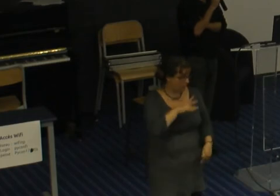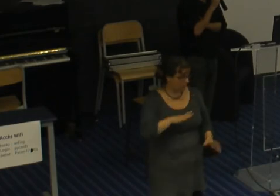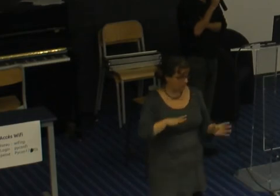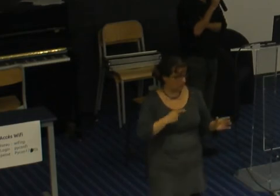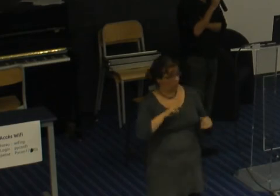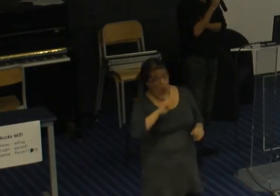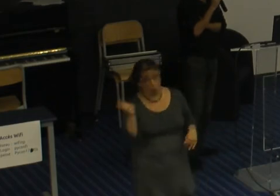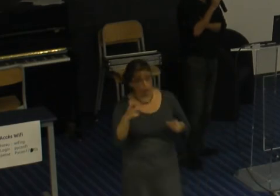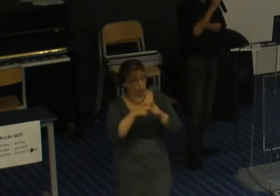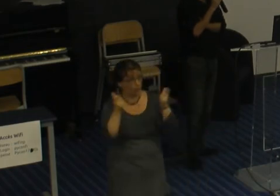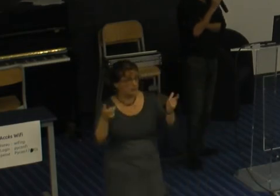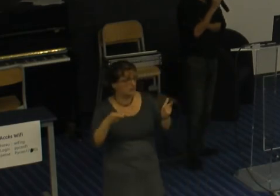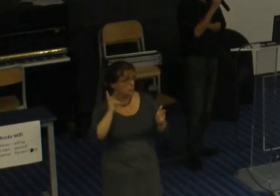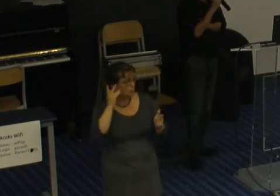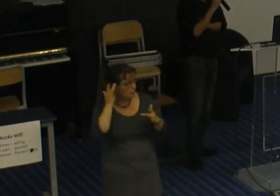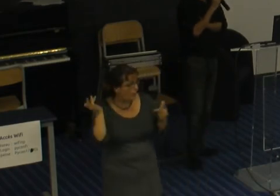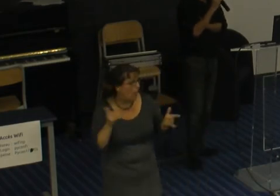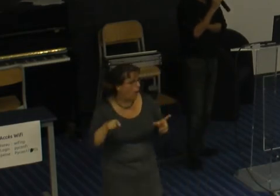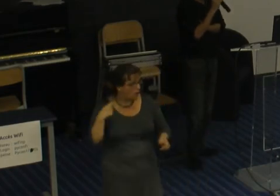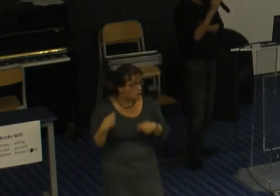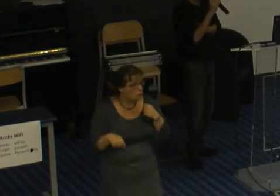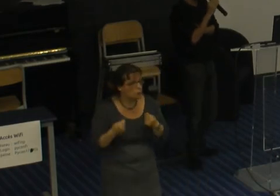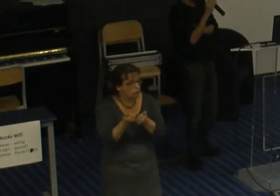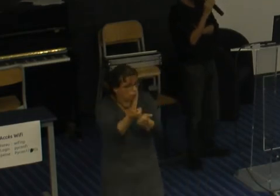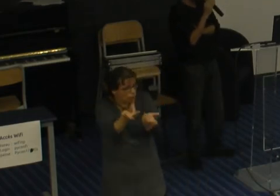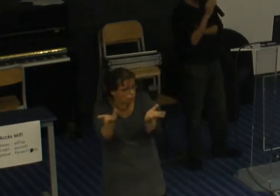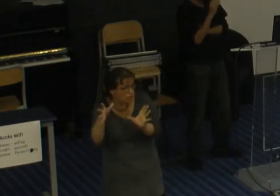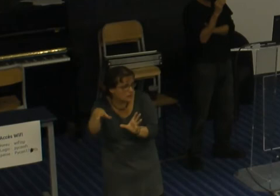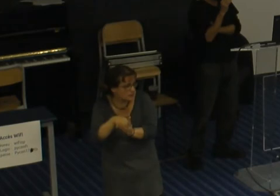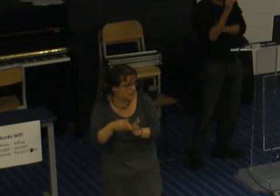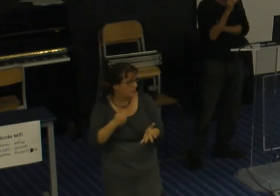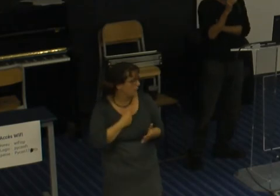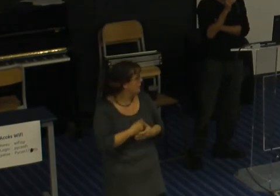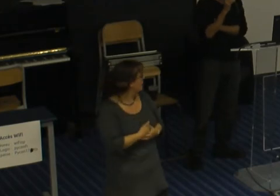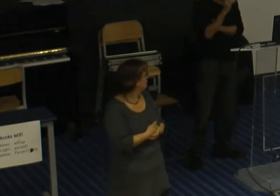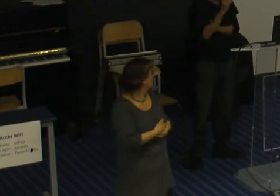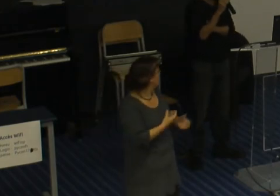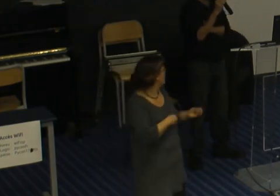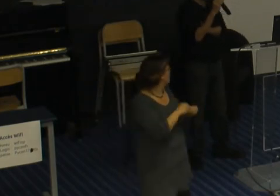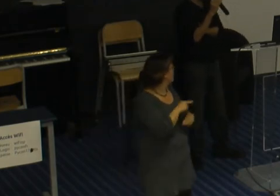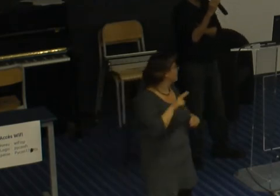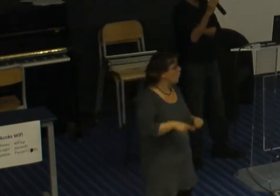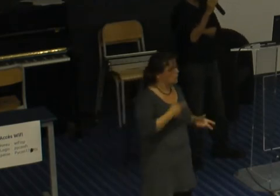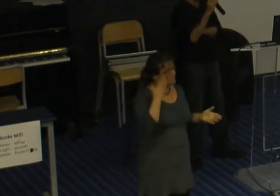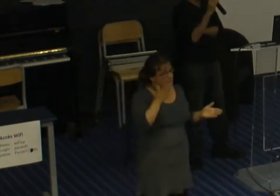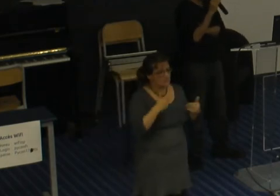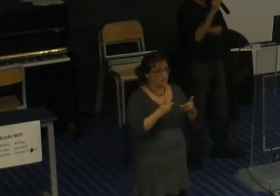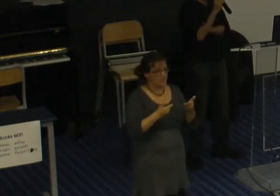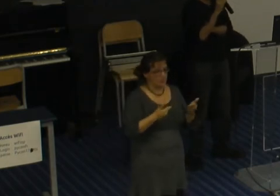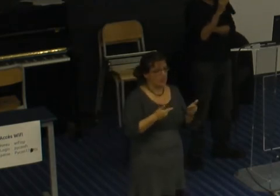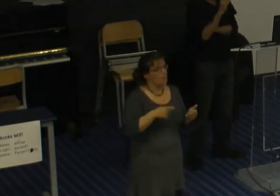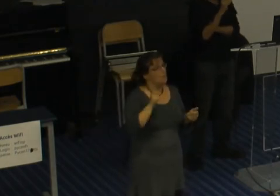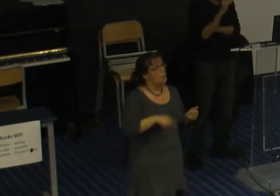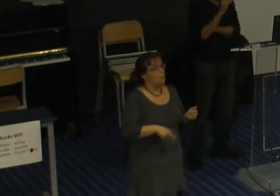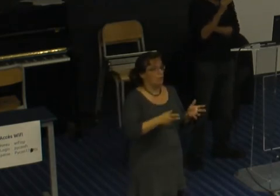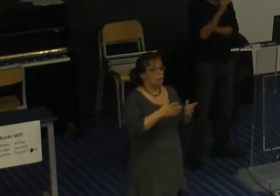être un peu plus agiles et puis en plus un cadre bienveillant ça bénéficie à tout le monde être plus accueillant pour un groupe minoritaire c'est être